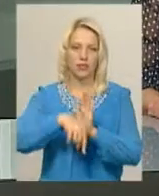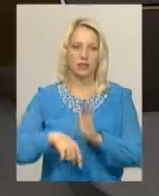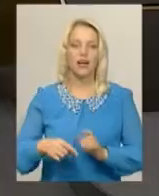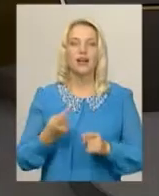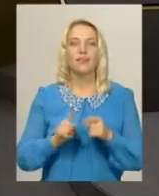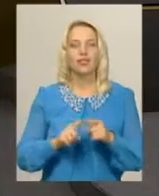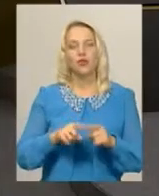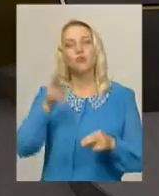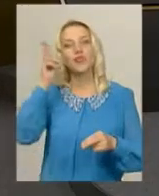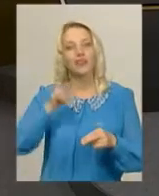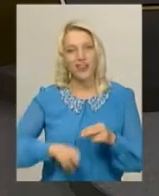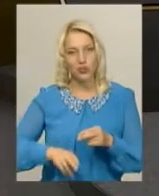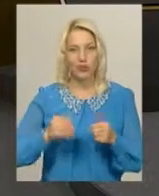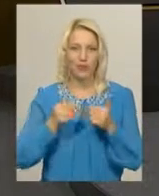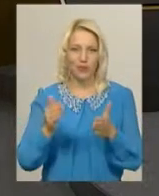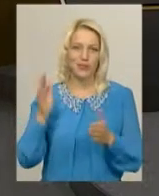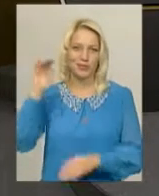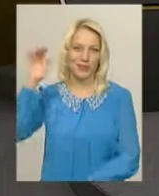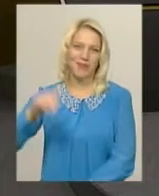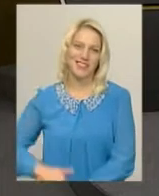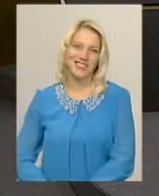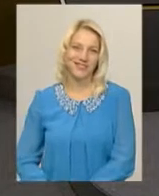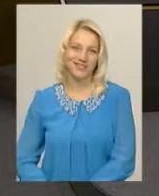І на цьому ми завершуємо випуск. На все добре!